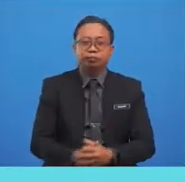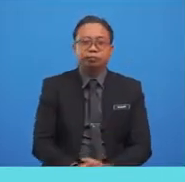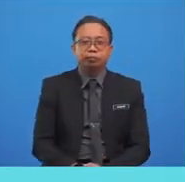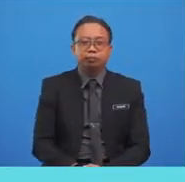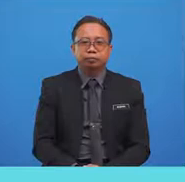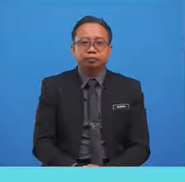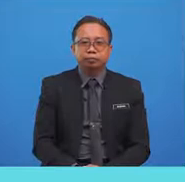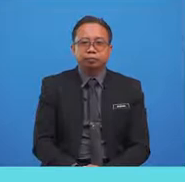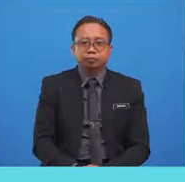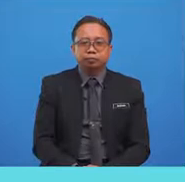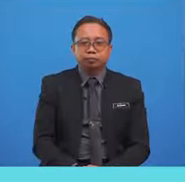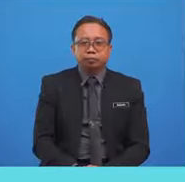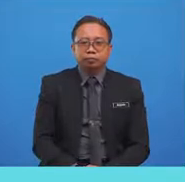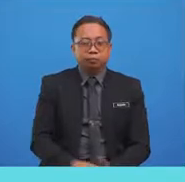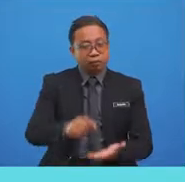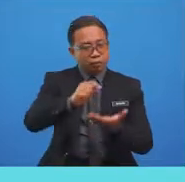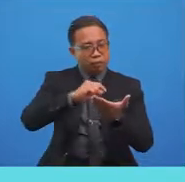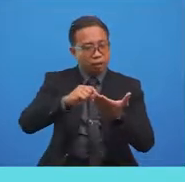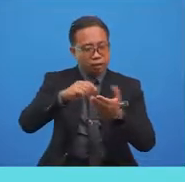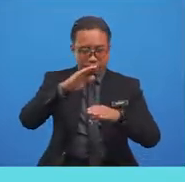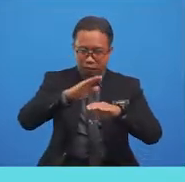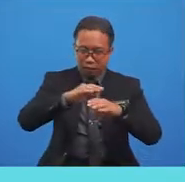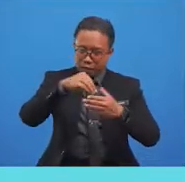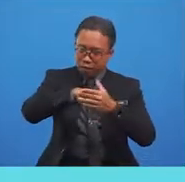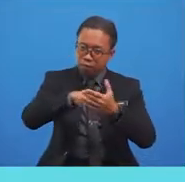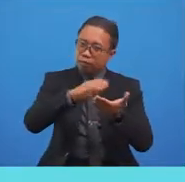Think it through and write it on a piece of paper.